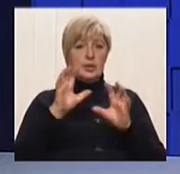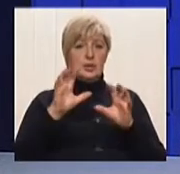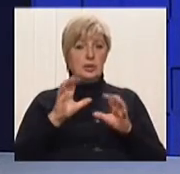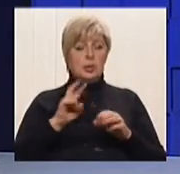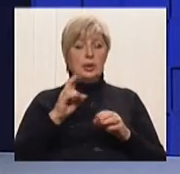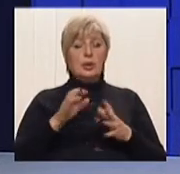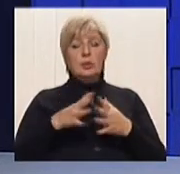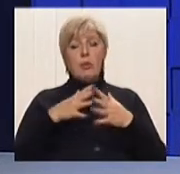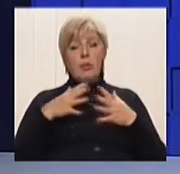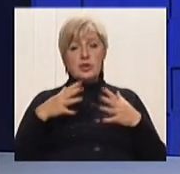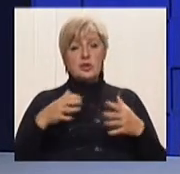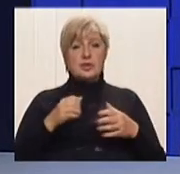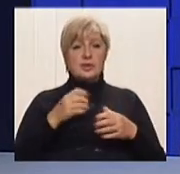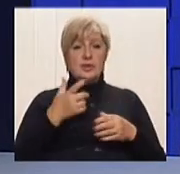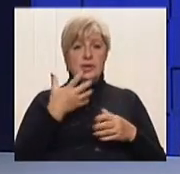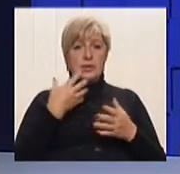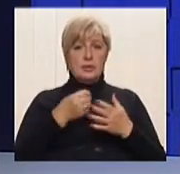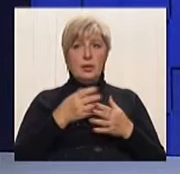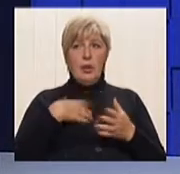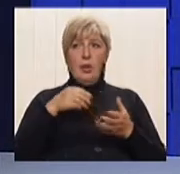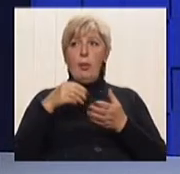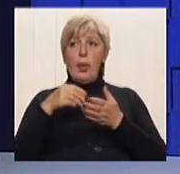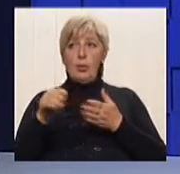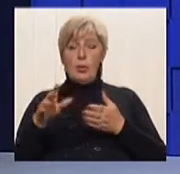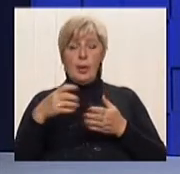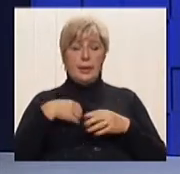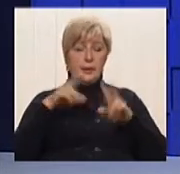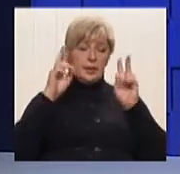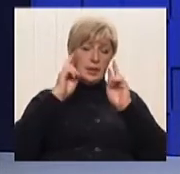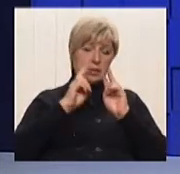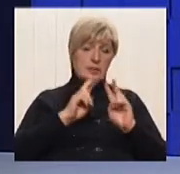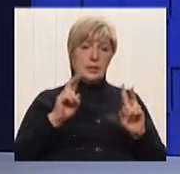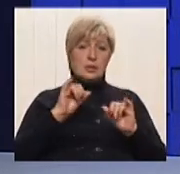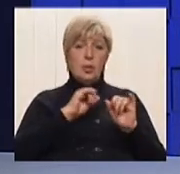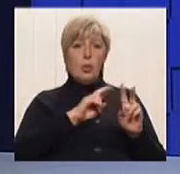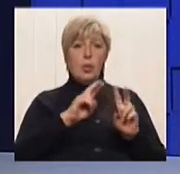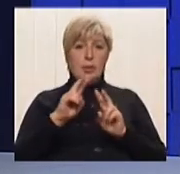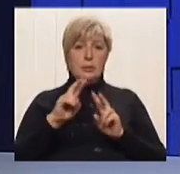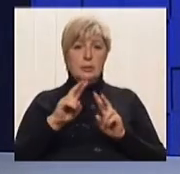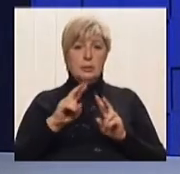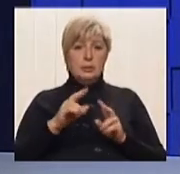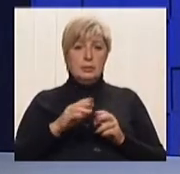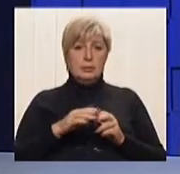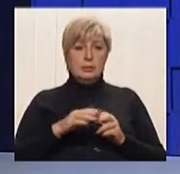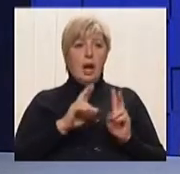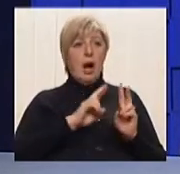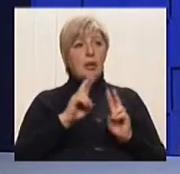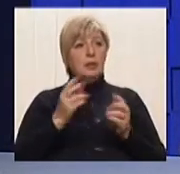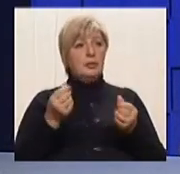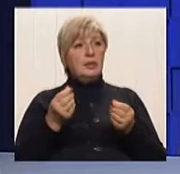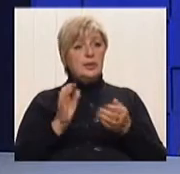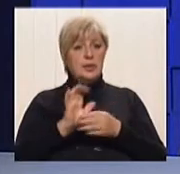Але в большинстві своїм люди покупають, не розумію, у кого. Ось вони кажуть, я купив в інтернет-магазіні. А вопрос, у кого ви купили? А кому вы деньги